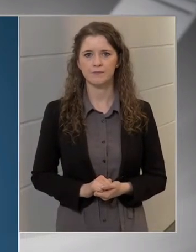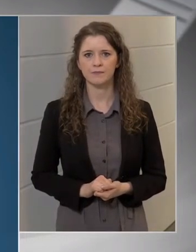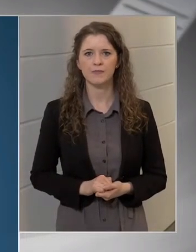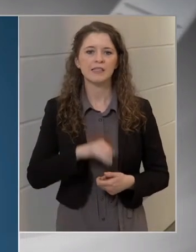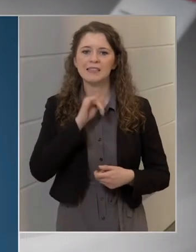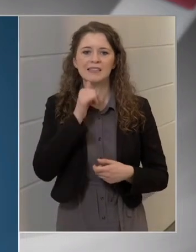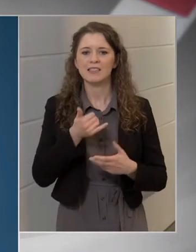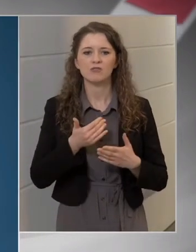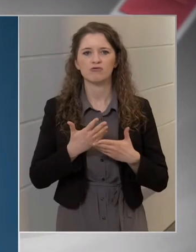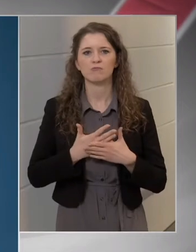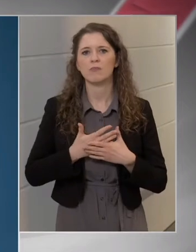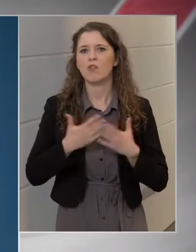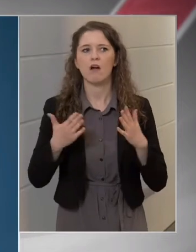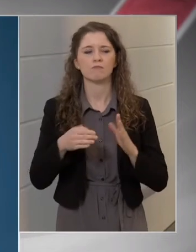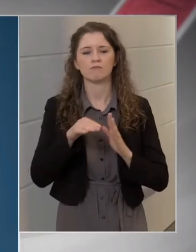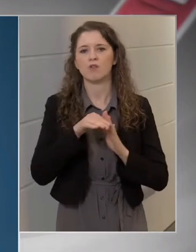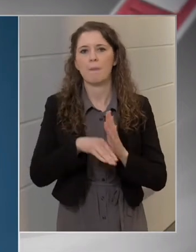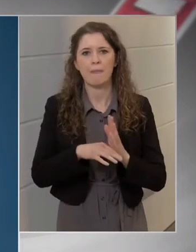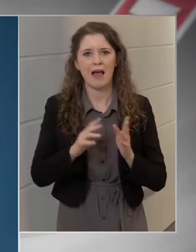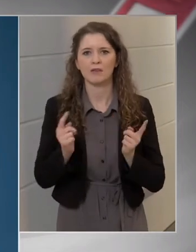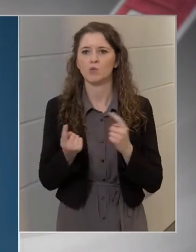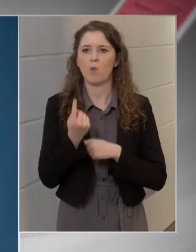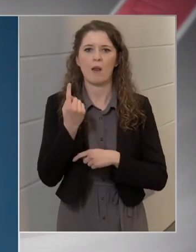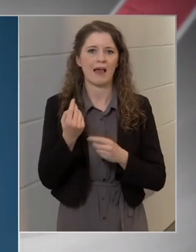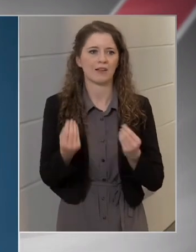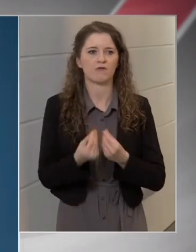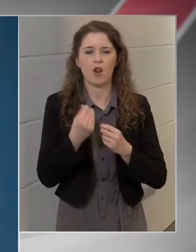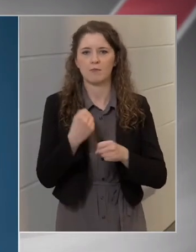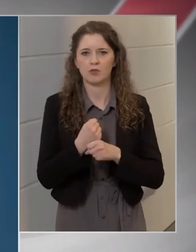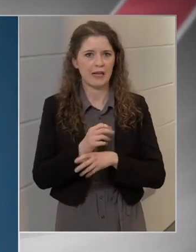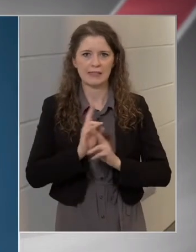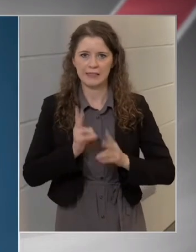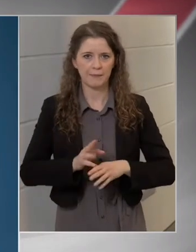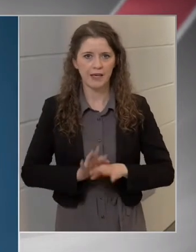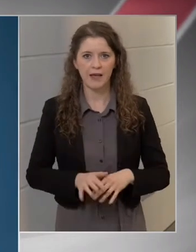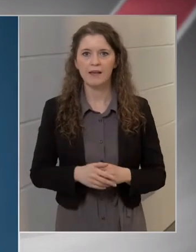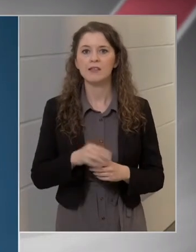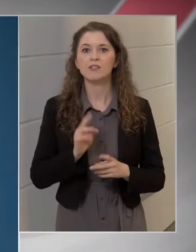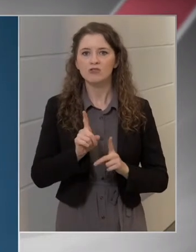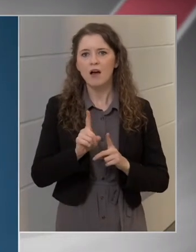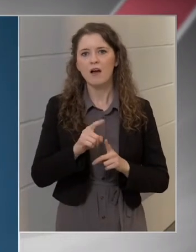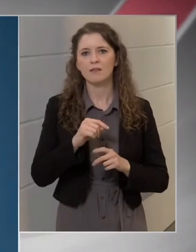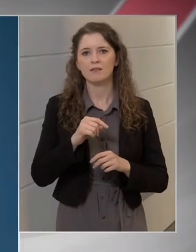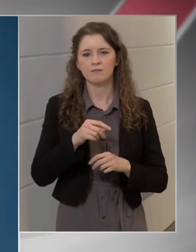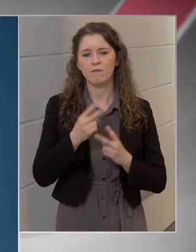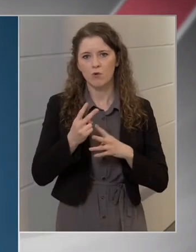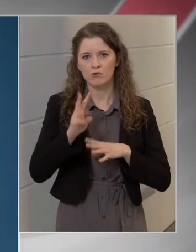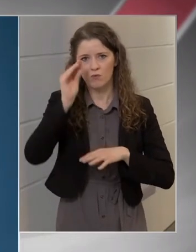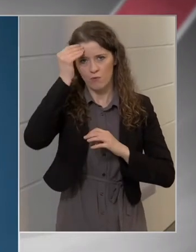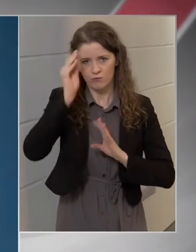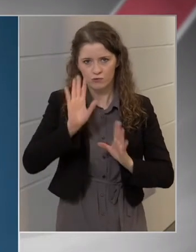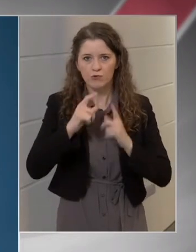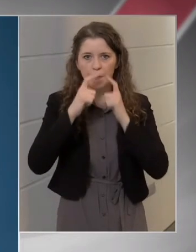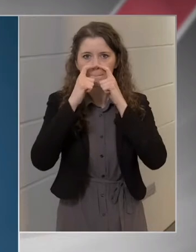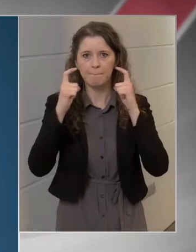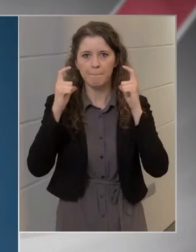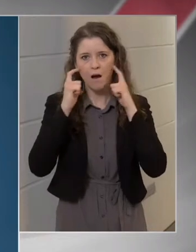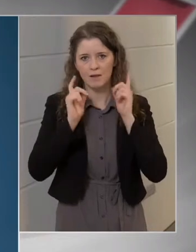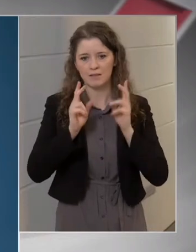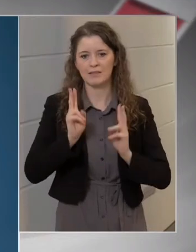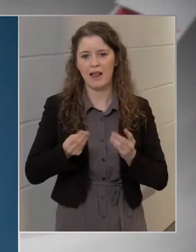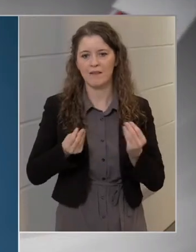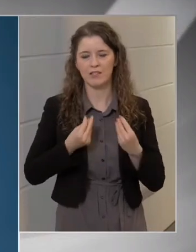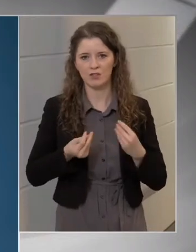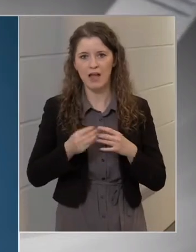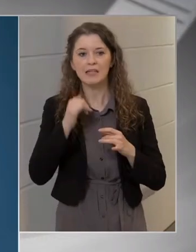semmilyen rendkívüli szabály. Ne felejtkezzen meg senki arról, hogy maszkot viseljen az utazás közben,